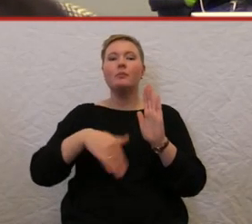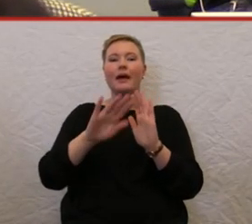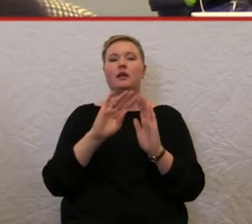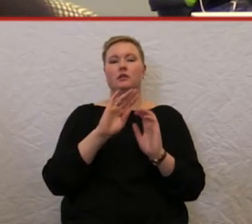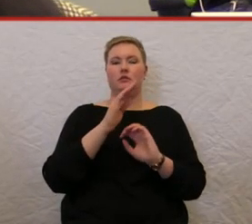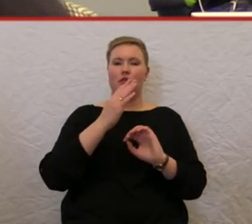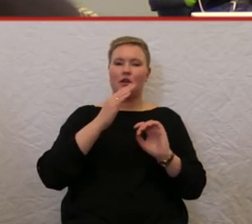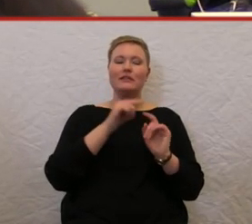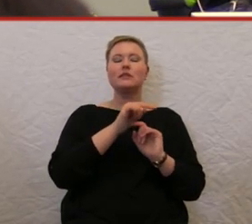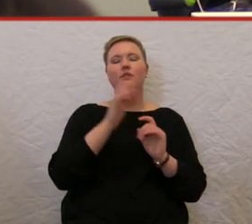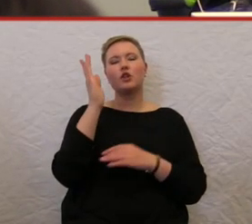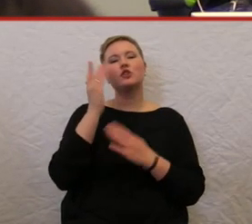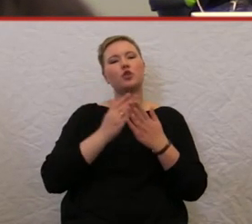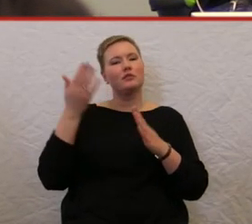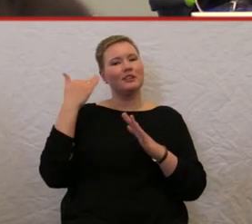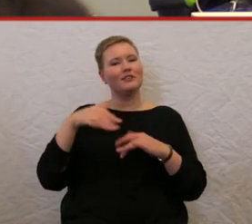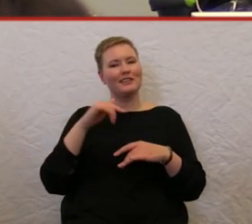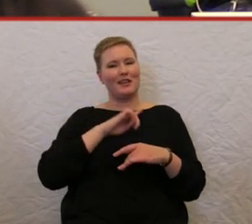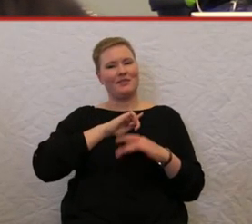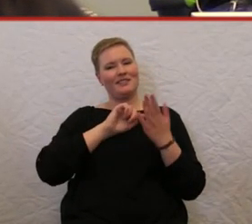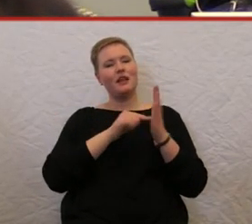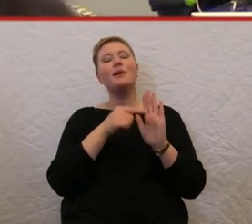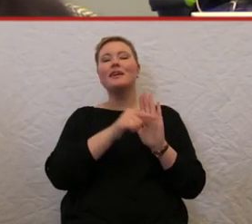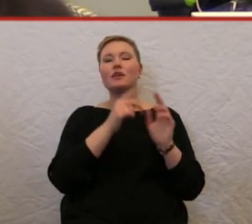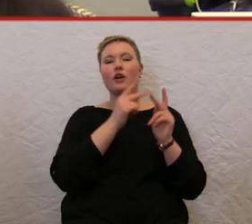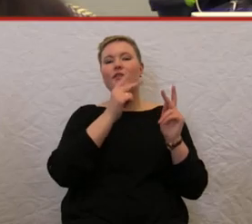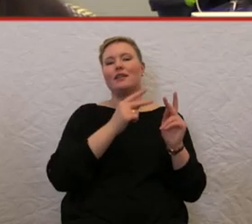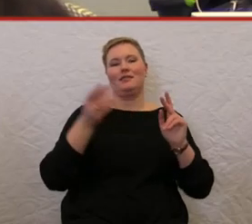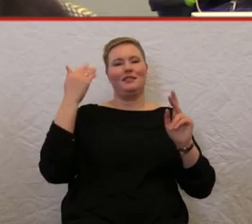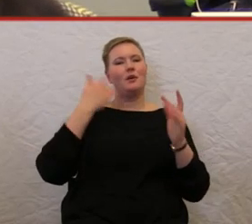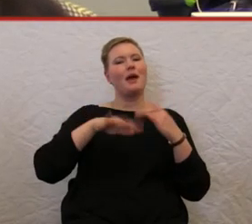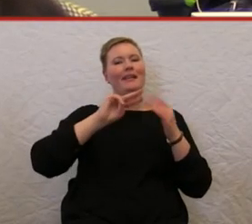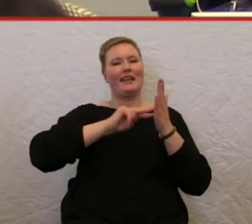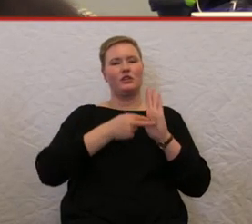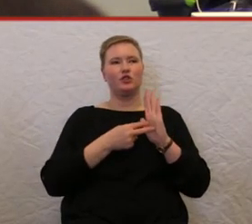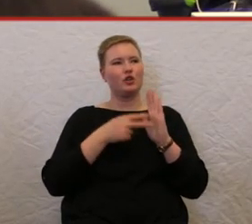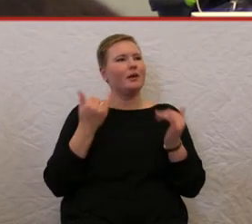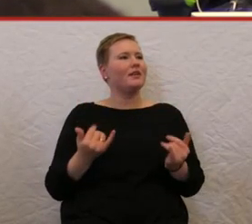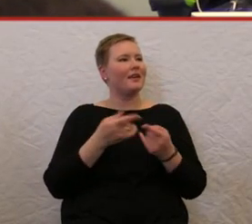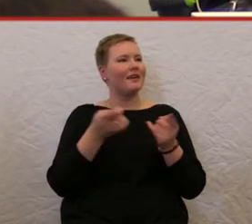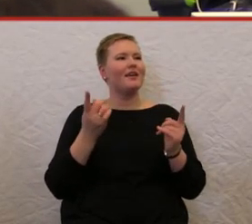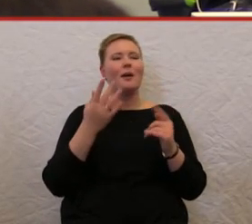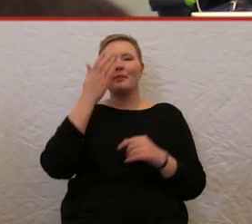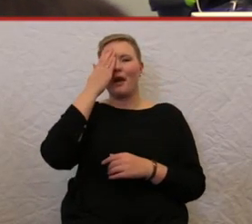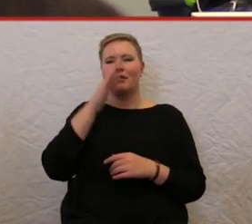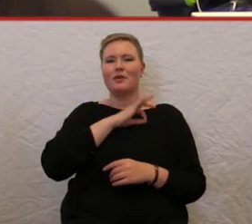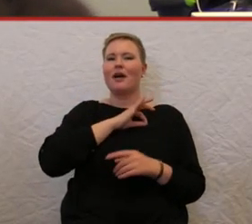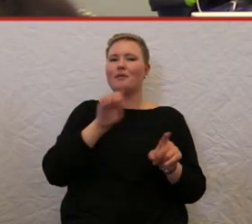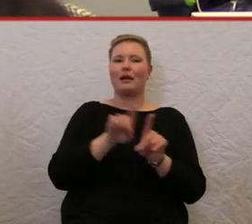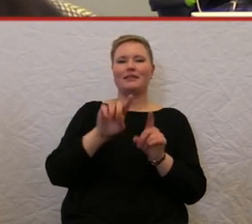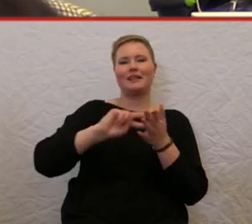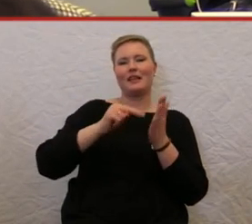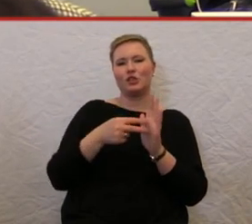ist das etwas, was man sicherlich auch hier nochmal zum Besten geben kann, in der Form, dass ich